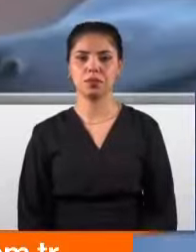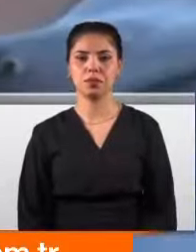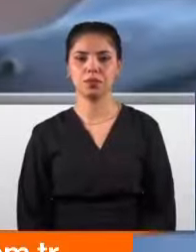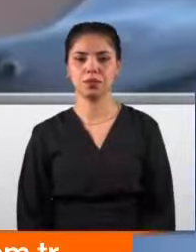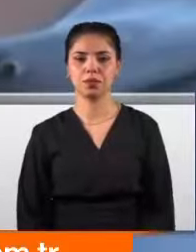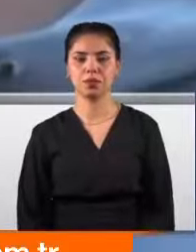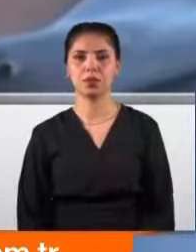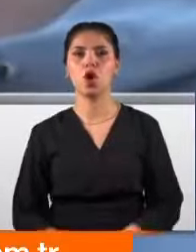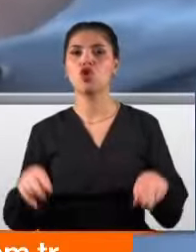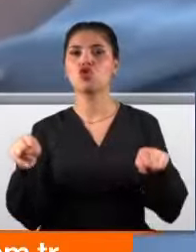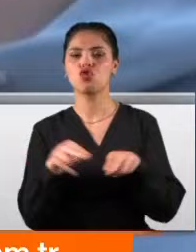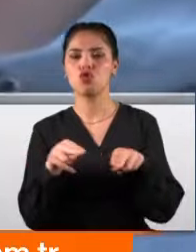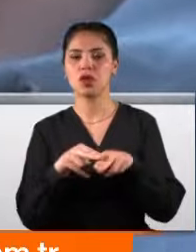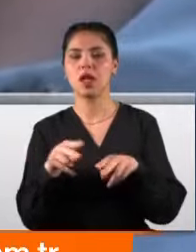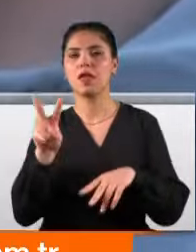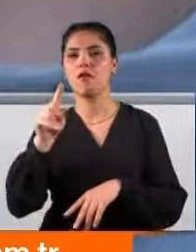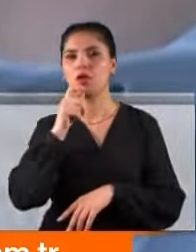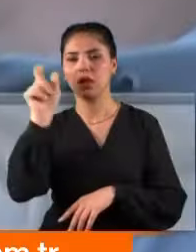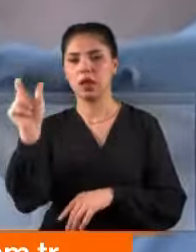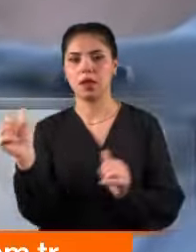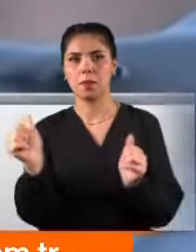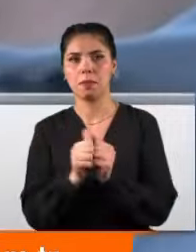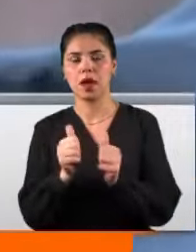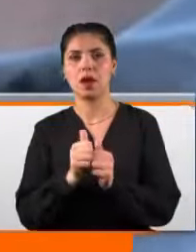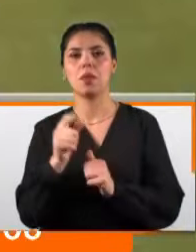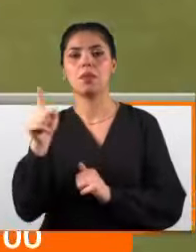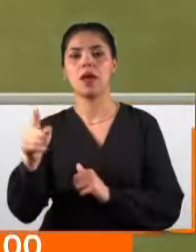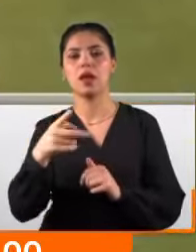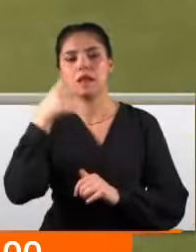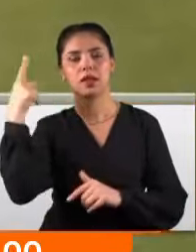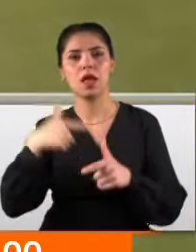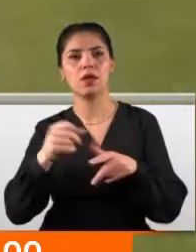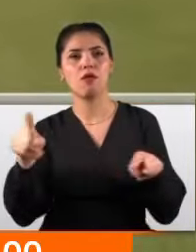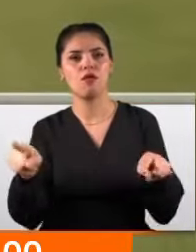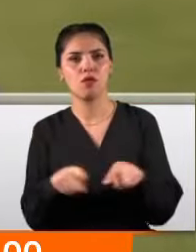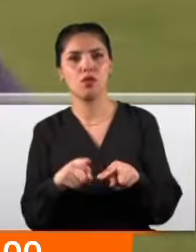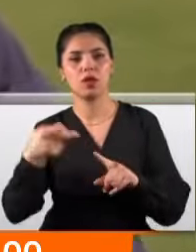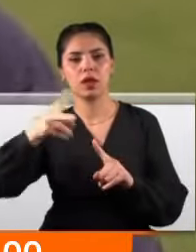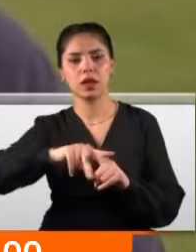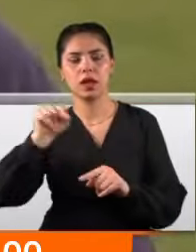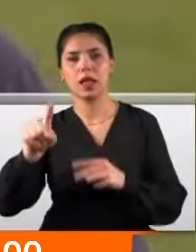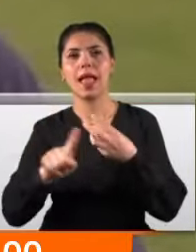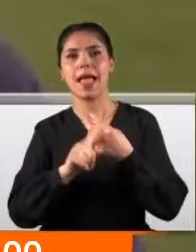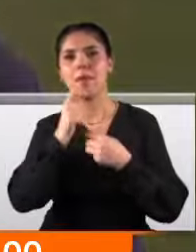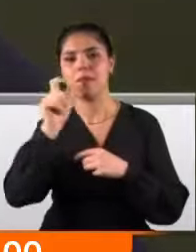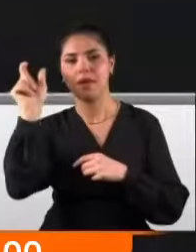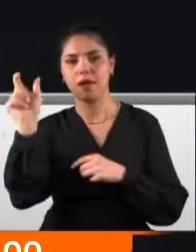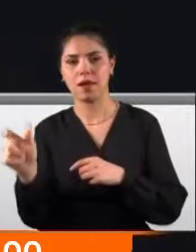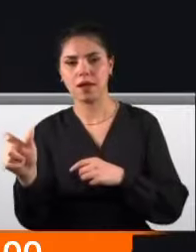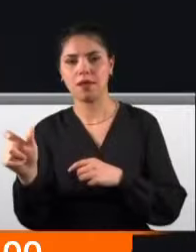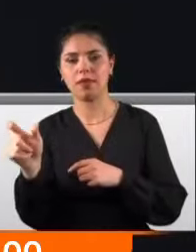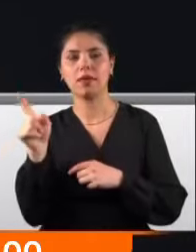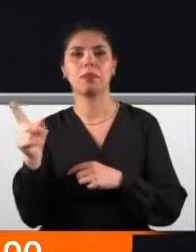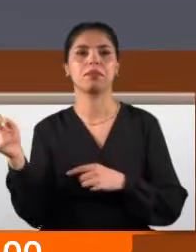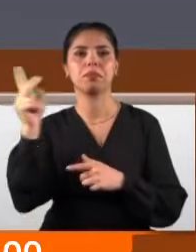Kuzeni Volkan Bahçe Kapılı'nın aracılığıyla sahte fona dahil olan Ankara Gücü Teknik Direktörü Emre Belözoğlu da ikinci